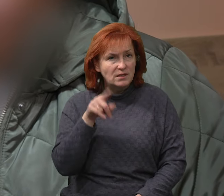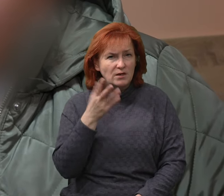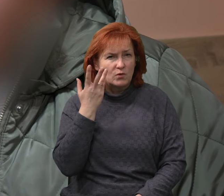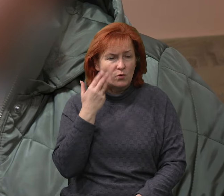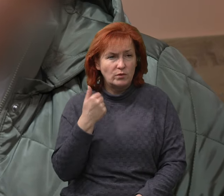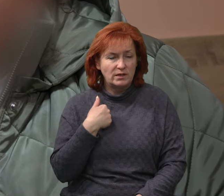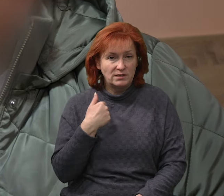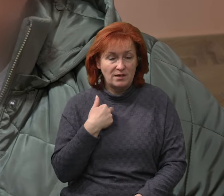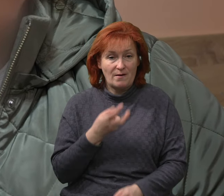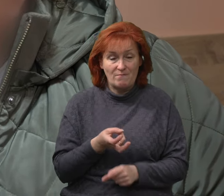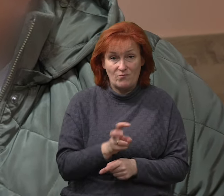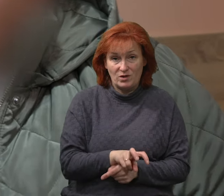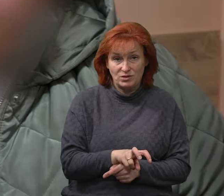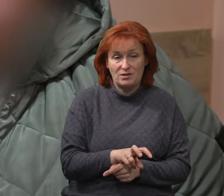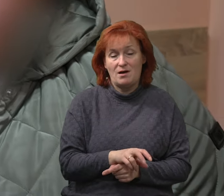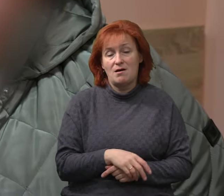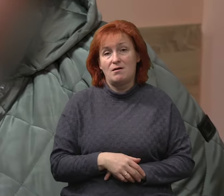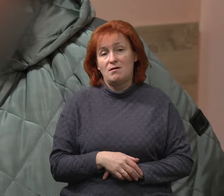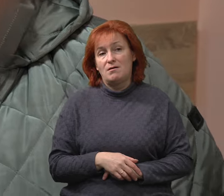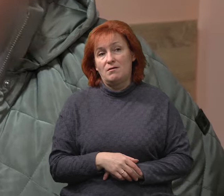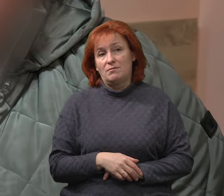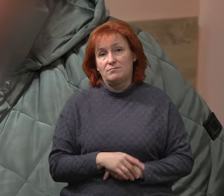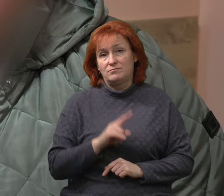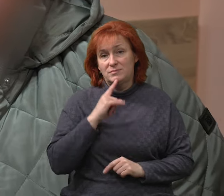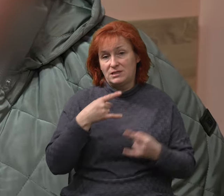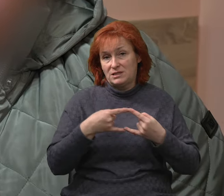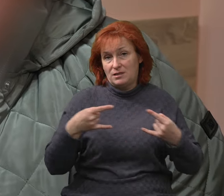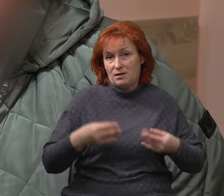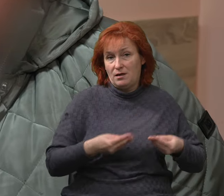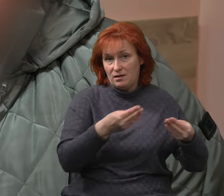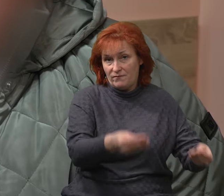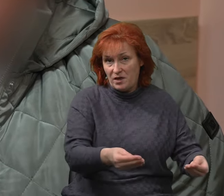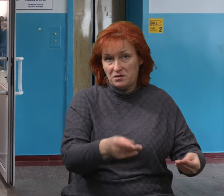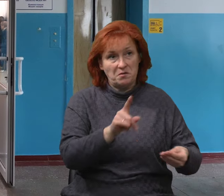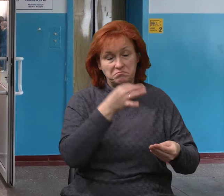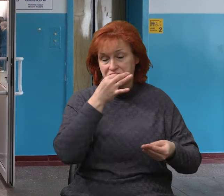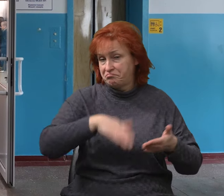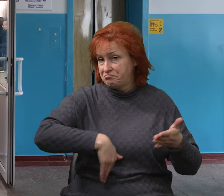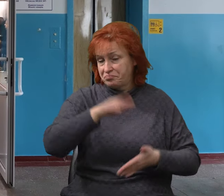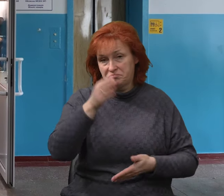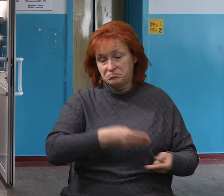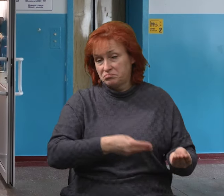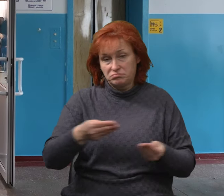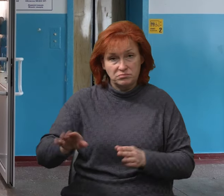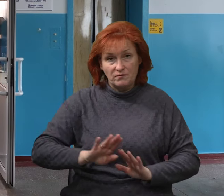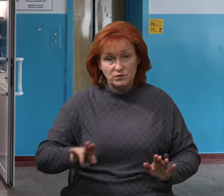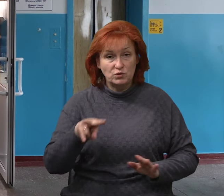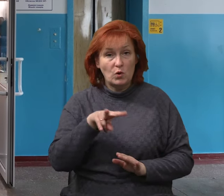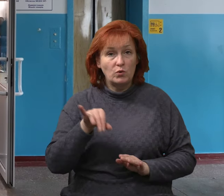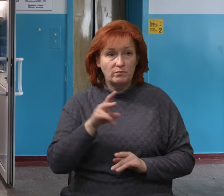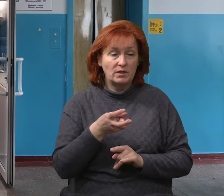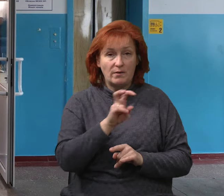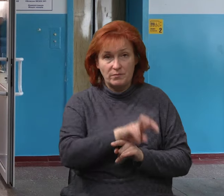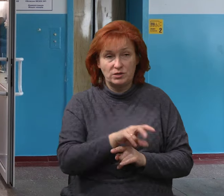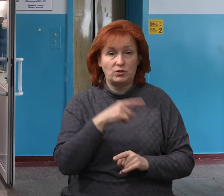навіть колись прийшла з конфетами і вони сказали, заберіть, будь ласка. Людмила прийшла на прийом до лікарів у